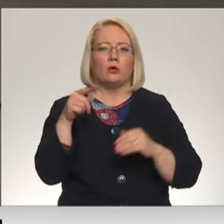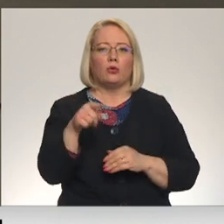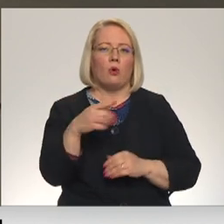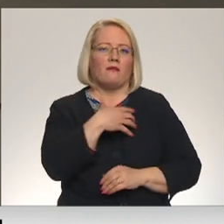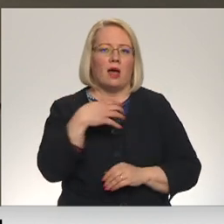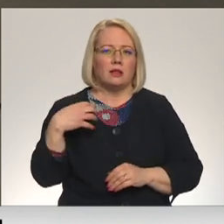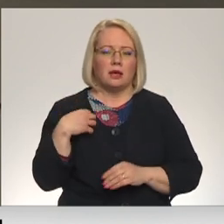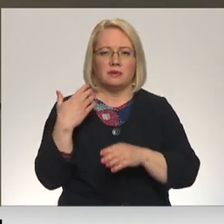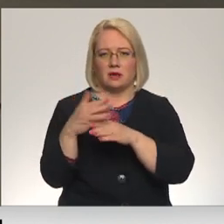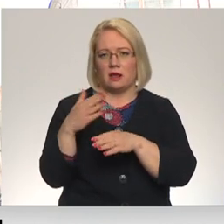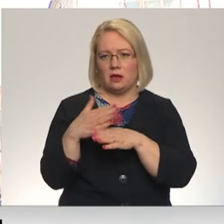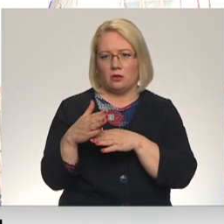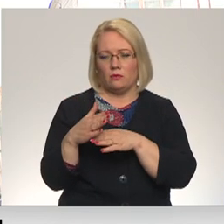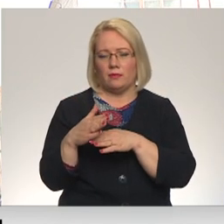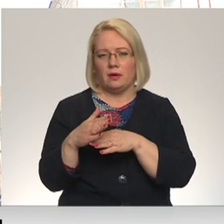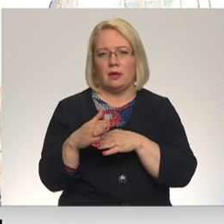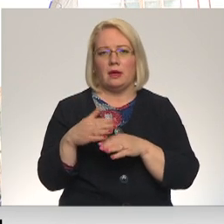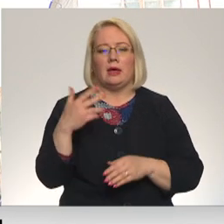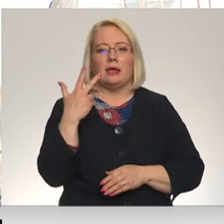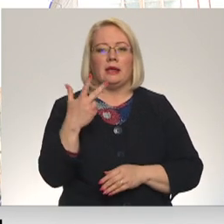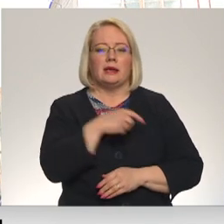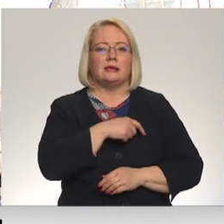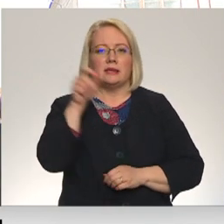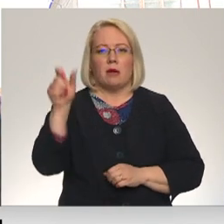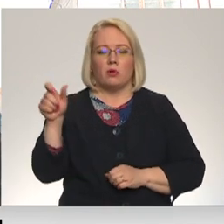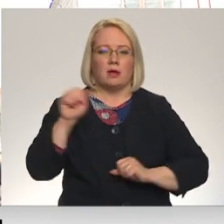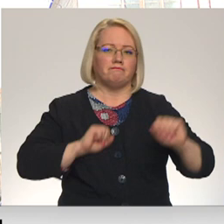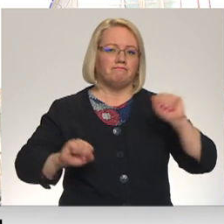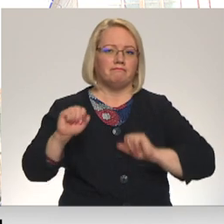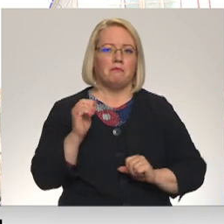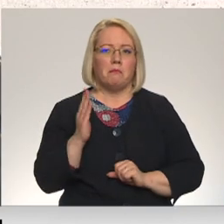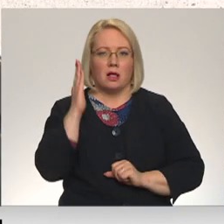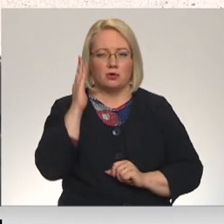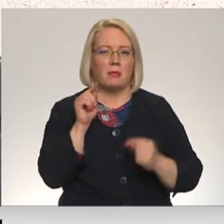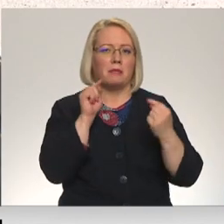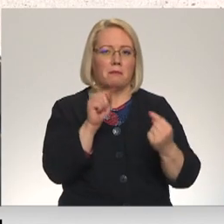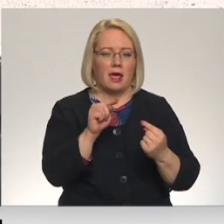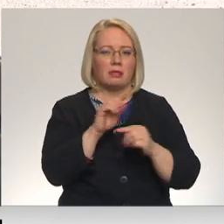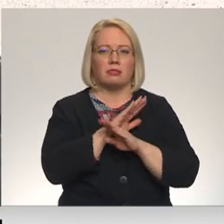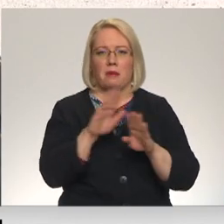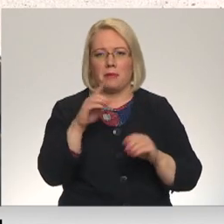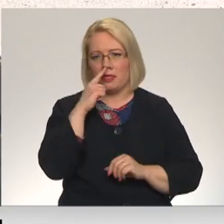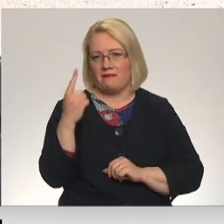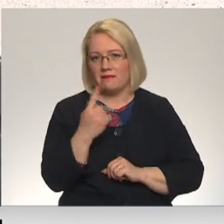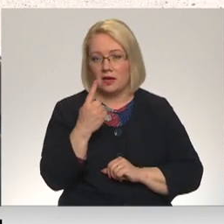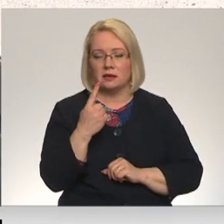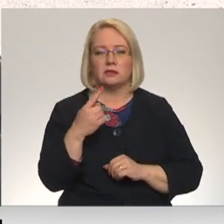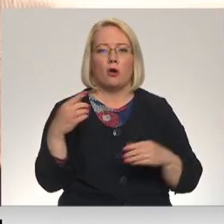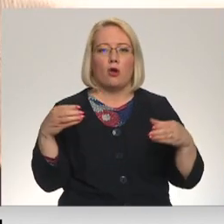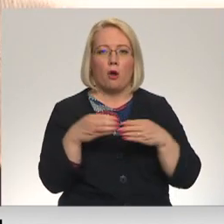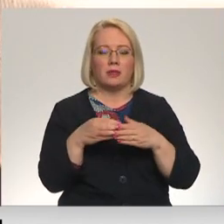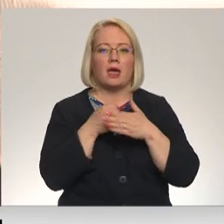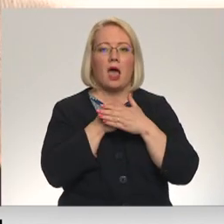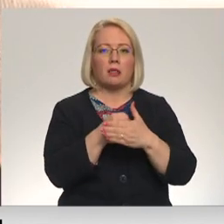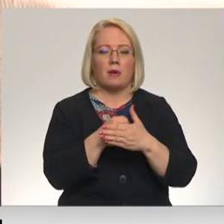valdības kredītu. Trīs deputāti atturējās balsot, tomēr pret nebija neviens. Komiteja atbalsta aizņemšanos un